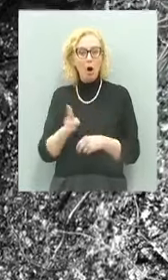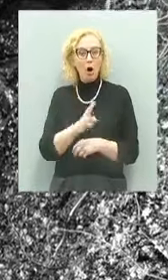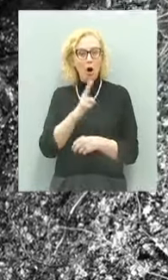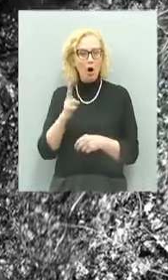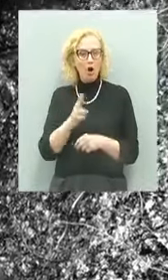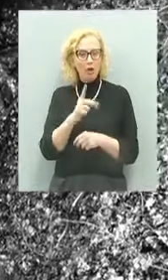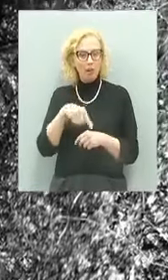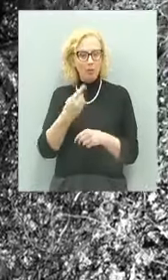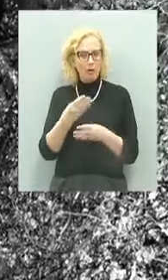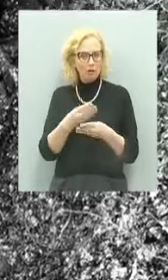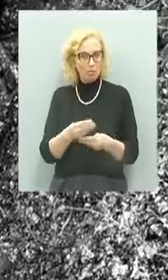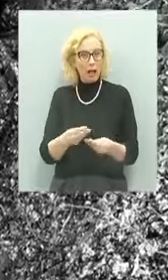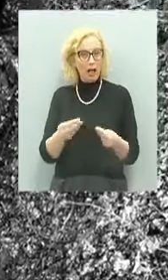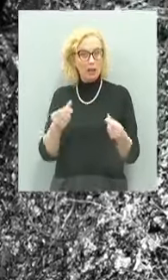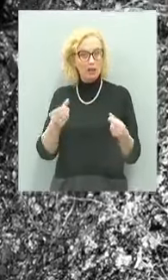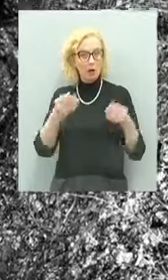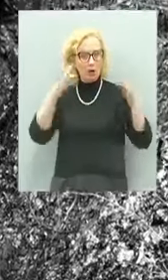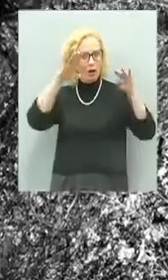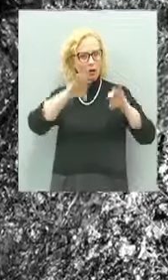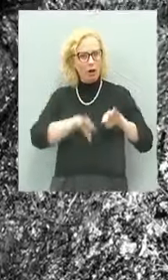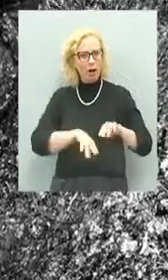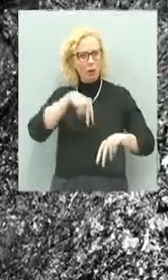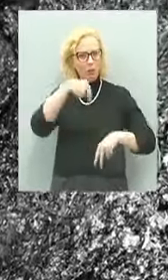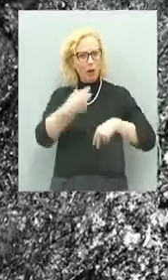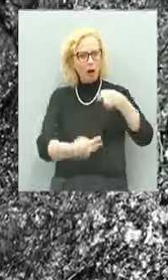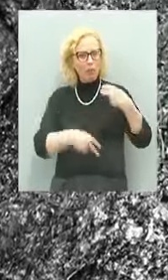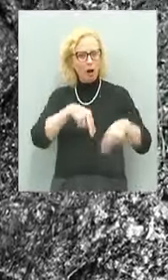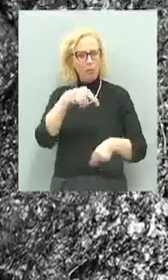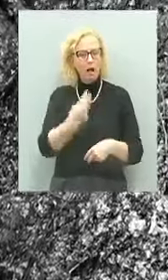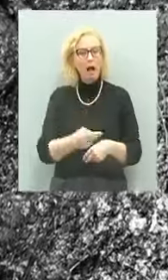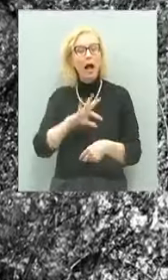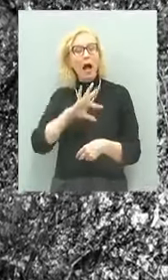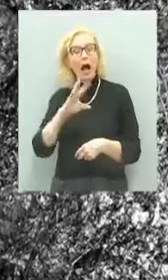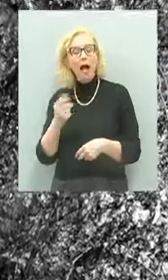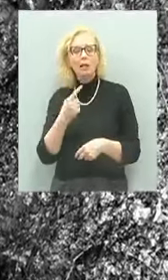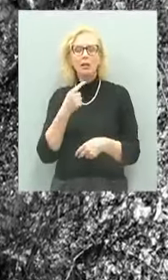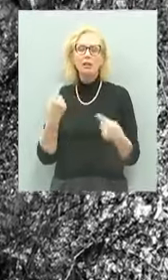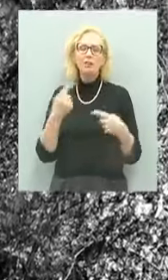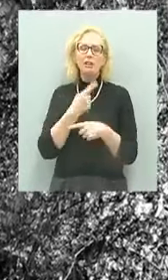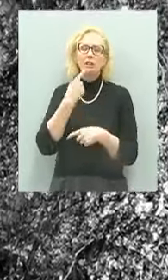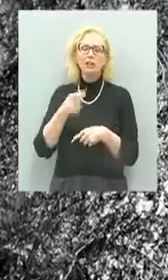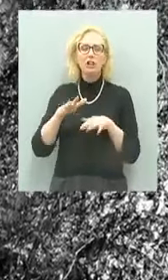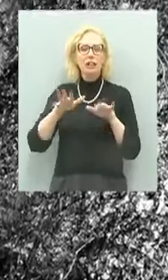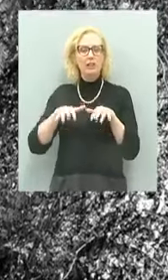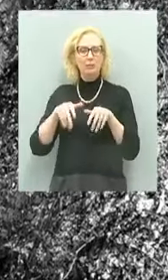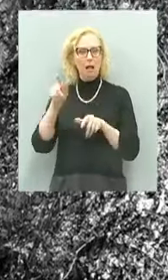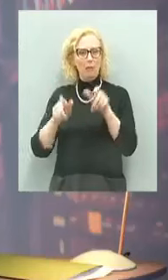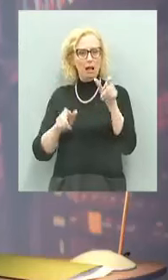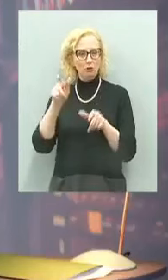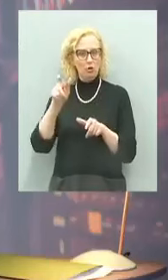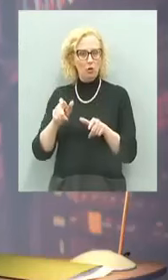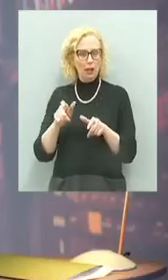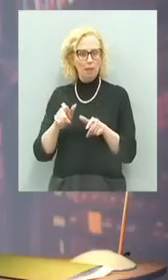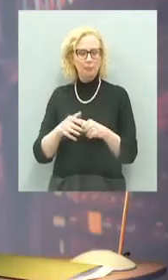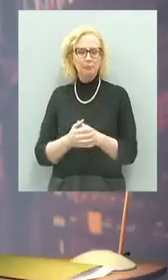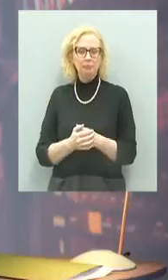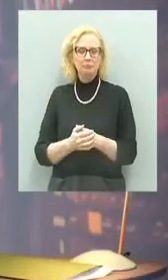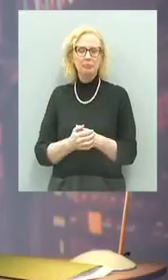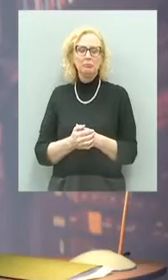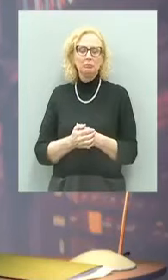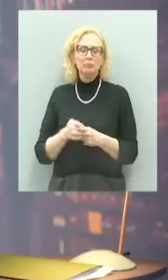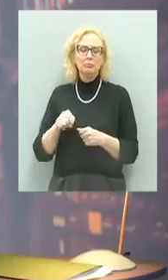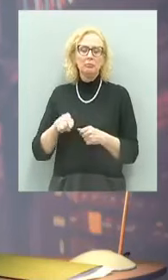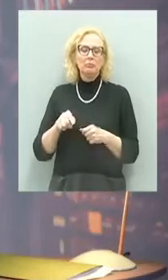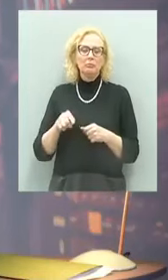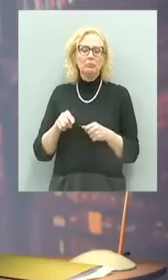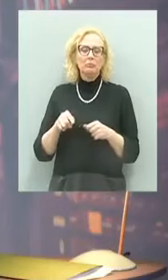e vengono fatte sparire appunto nelle foibe. Altre stime parlano di 10.000 persone. Si tratta, come